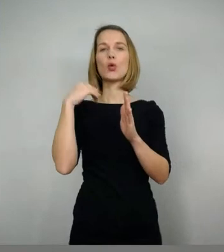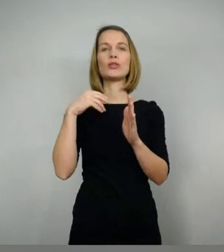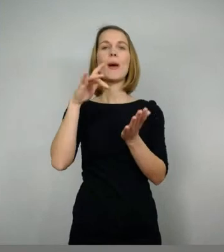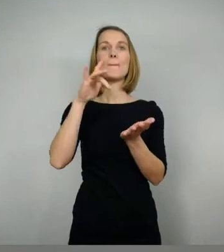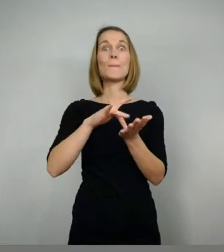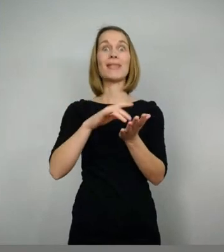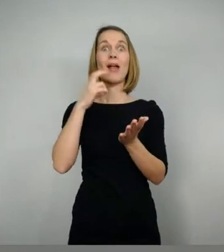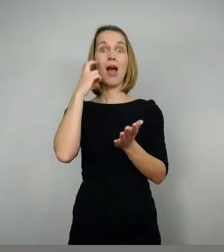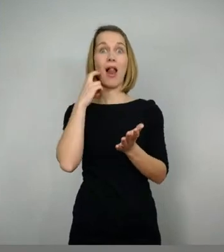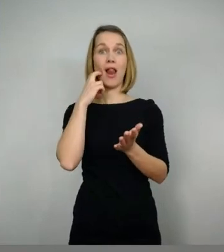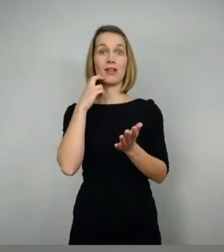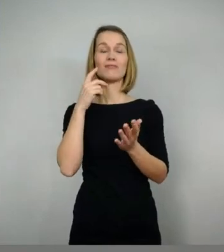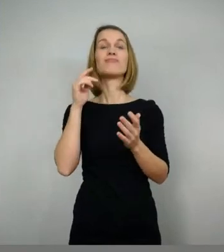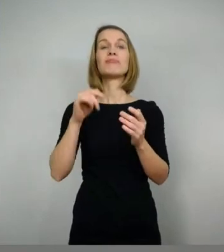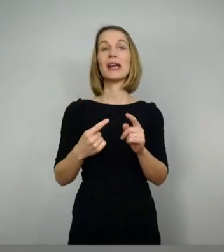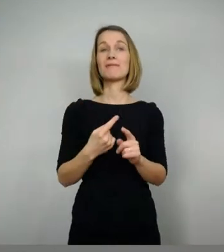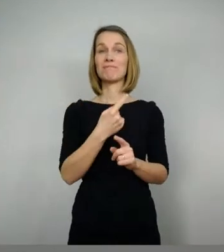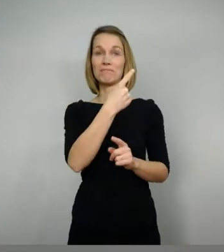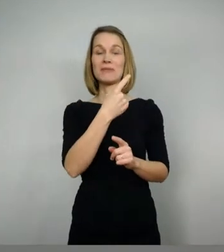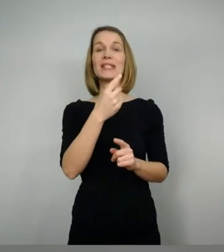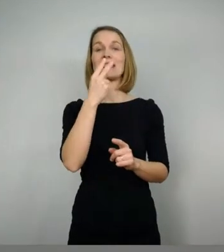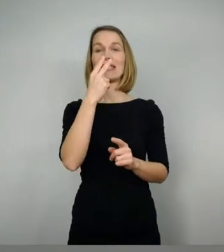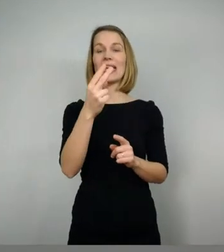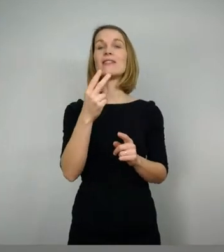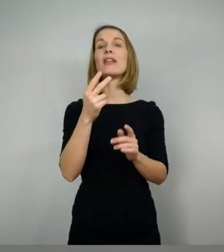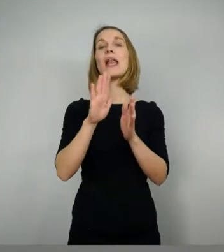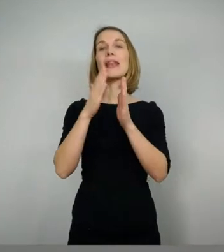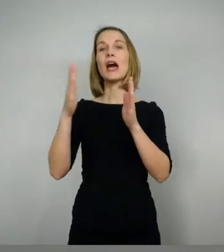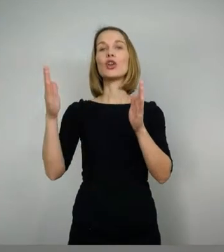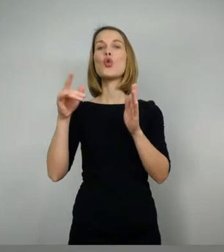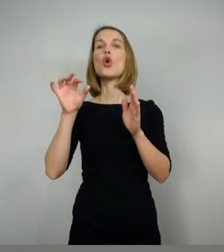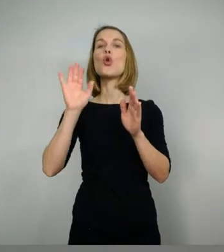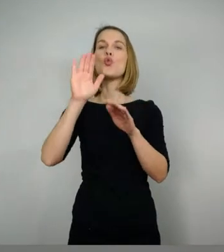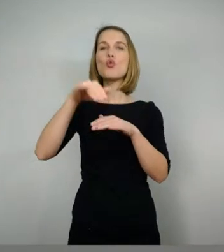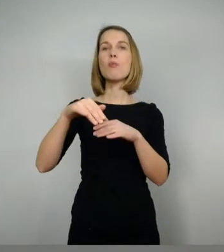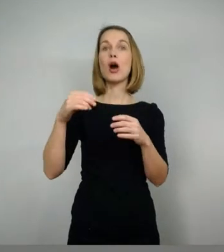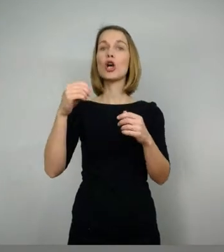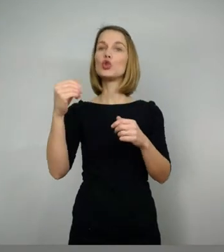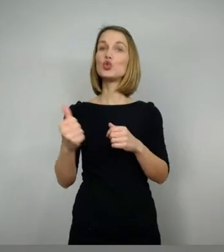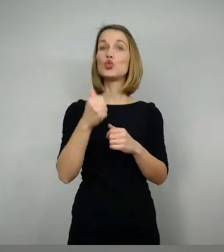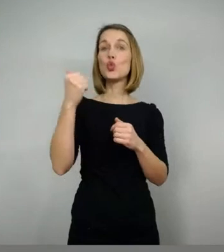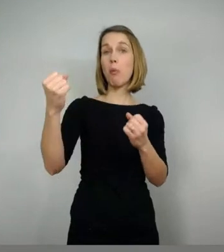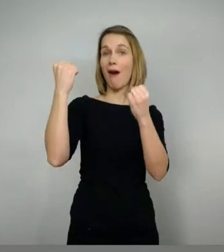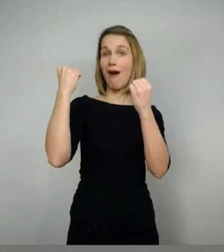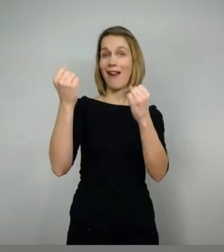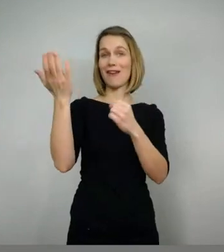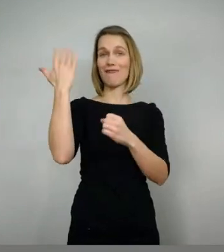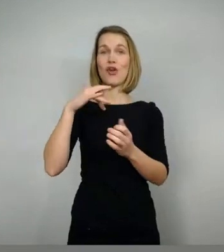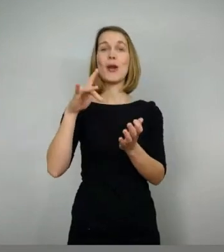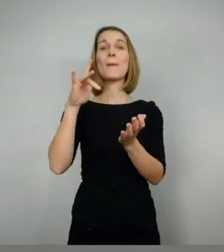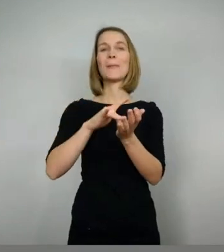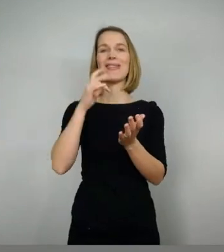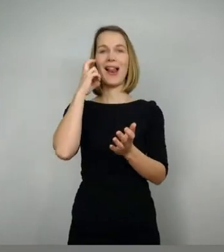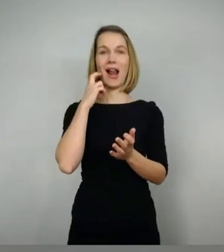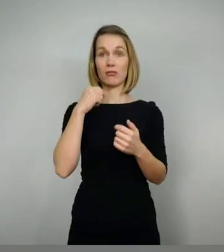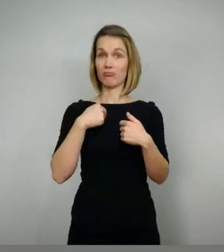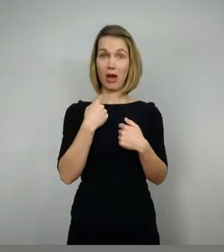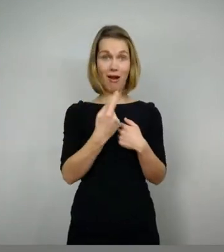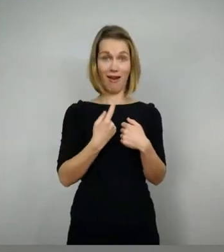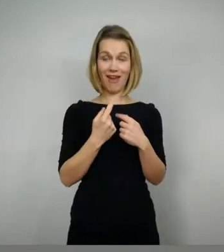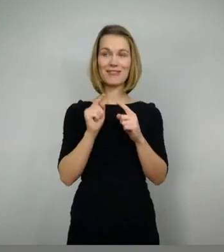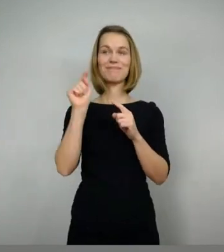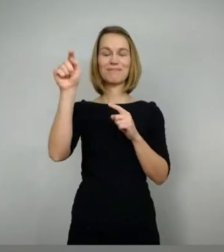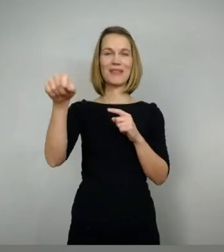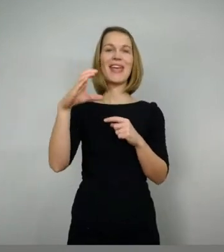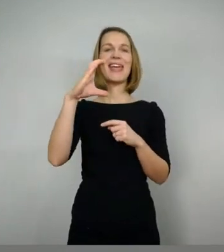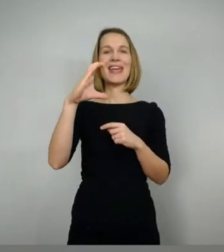des Mittelalters. Und auch heute sind wir hier wieder nicht alleine, sondern der Christian ist mit dabei. Ja, hallo auch von mir. Ich freue mich auf